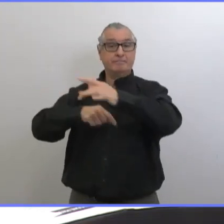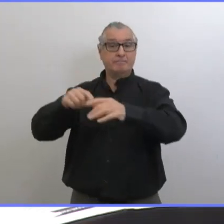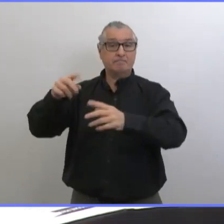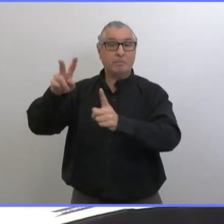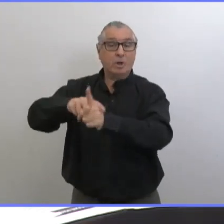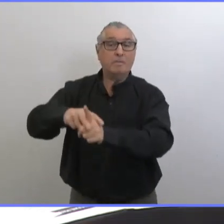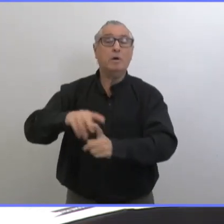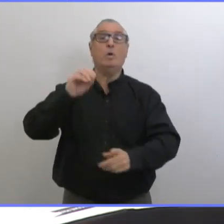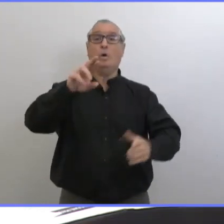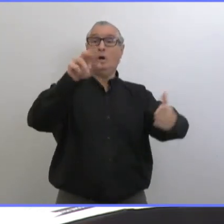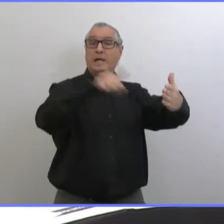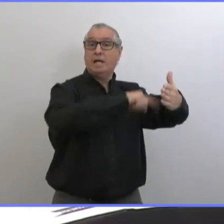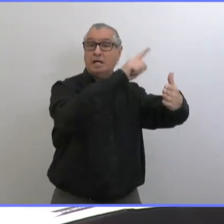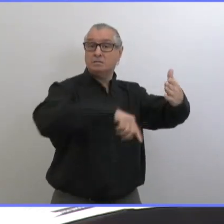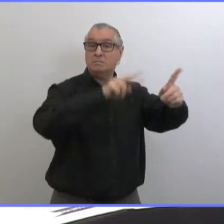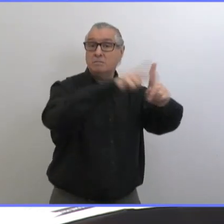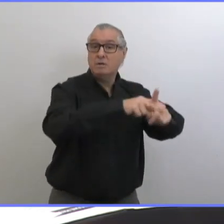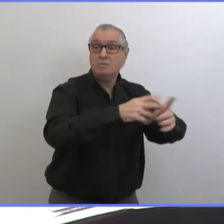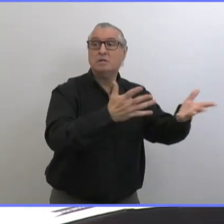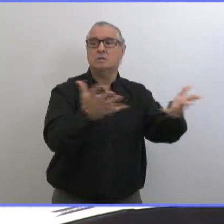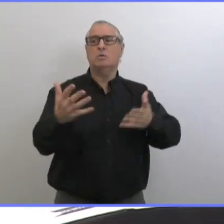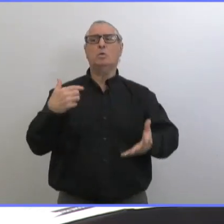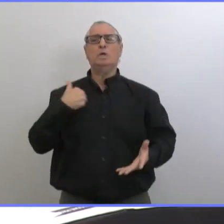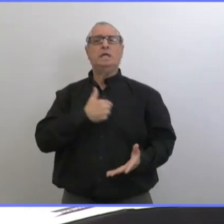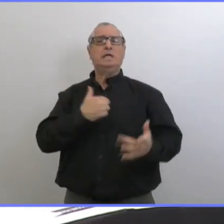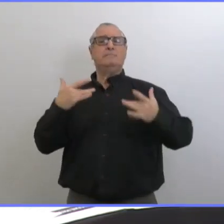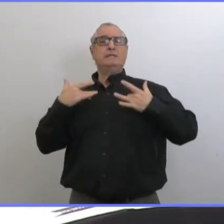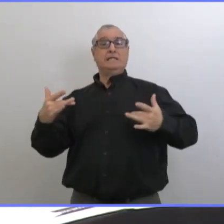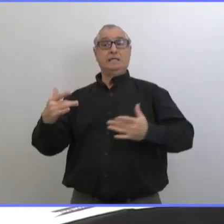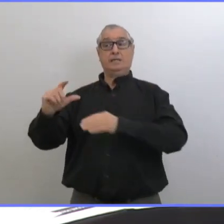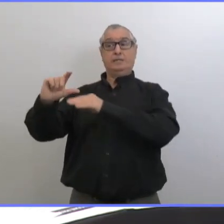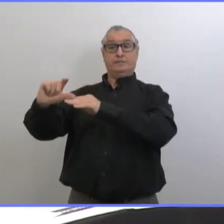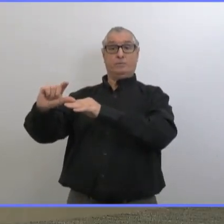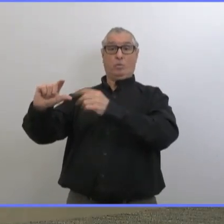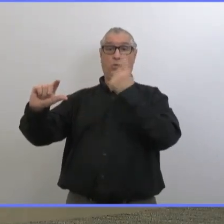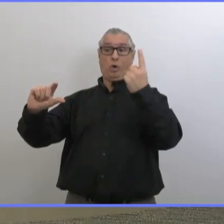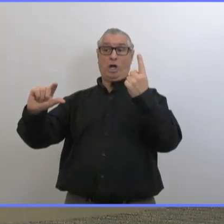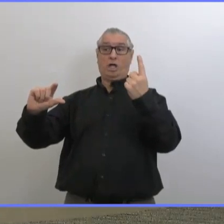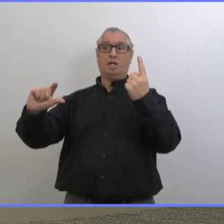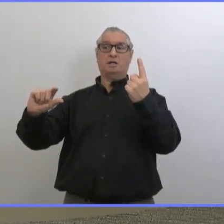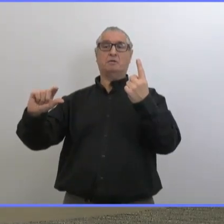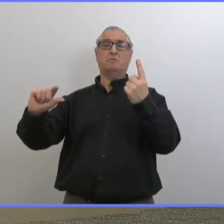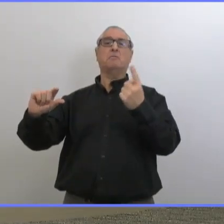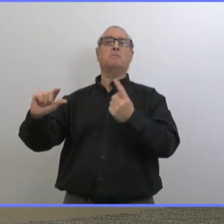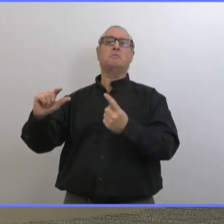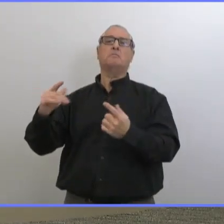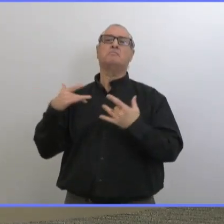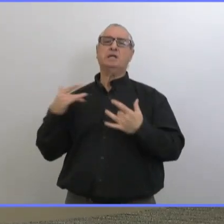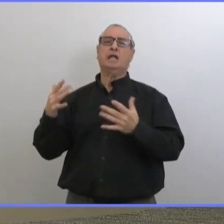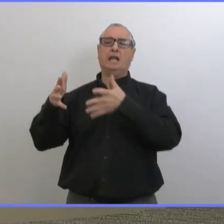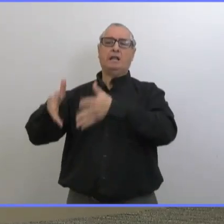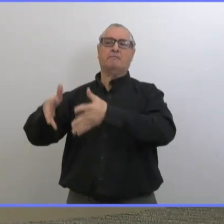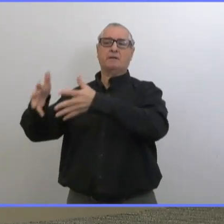on n'a jamais plus de cinq ou six doses dans une fiole à la fin de la journée